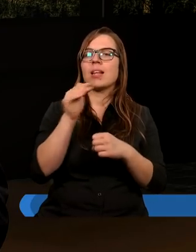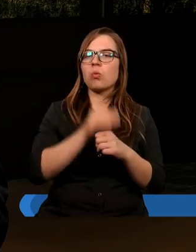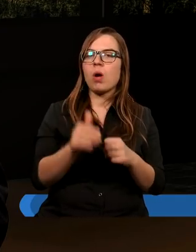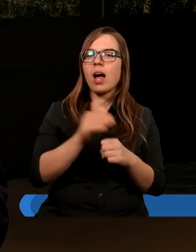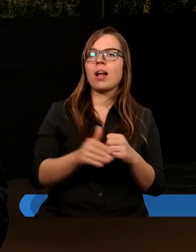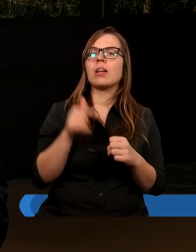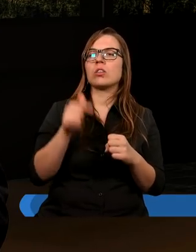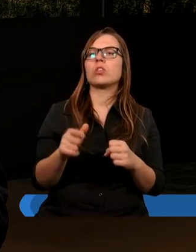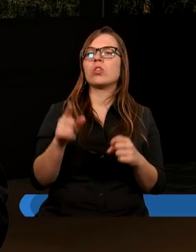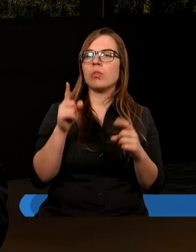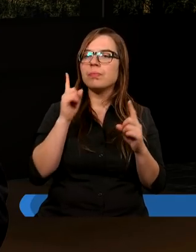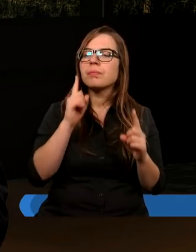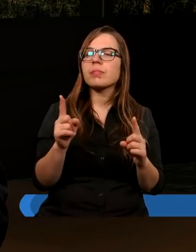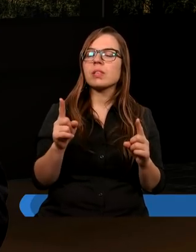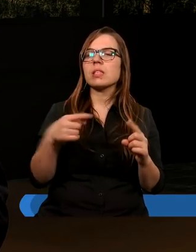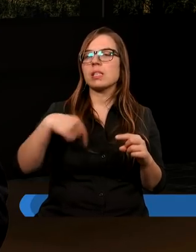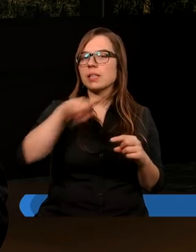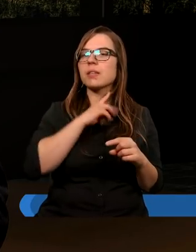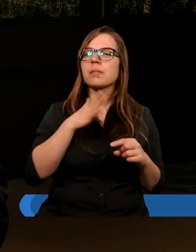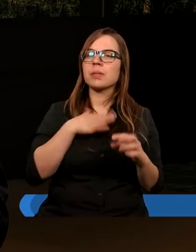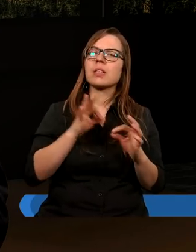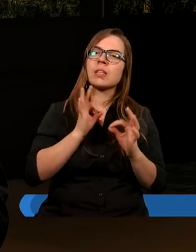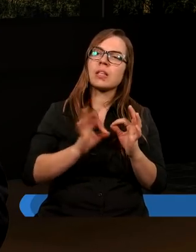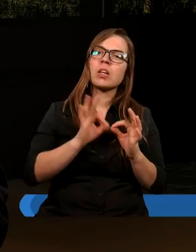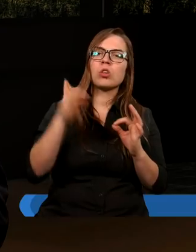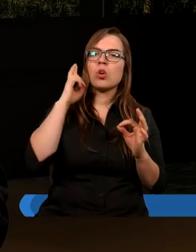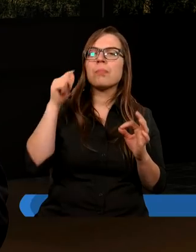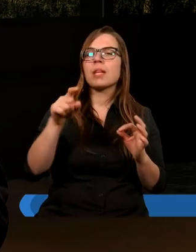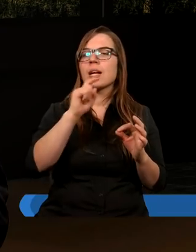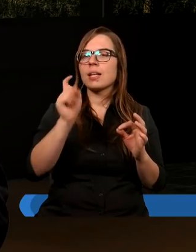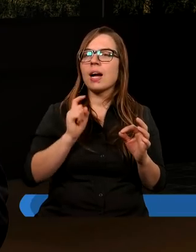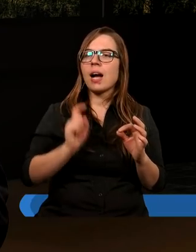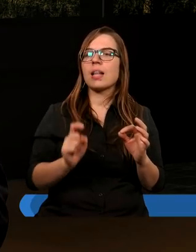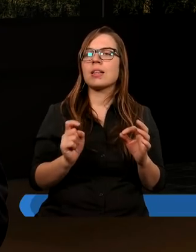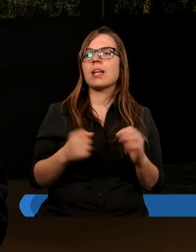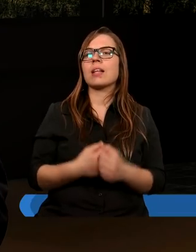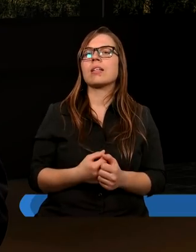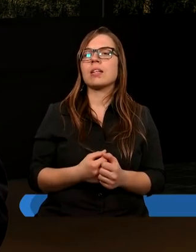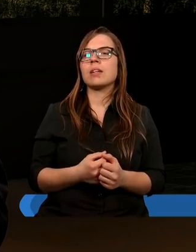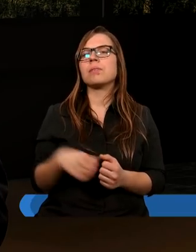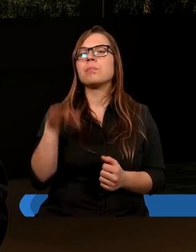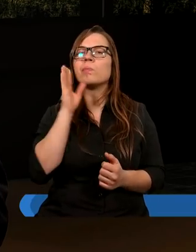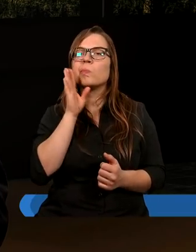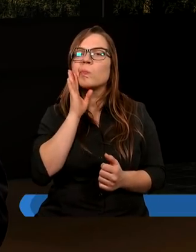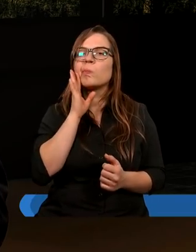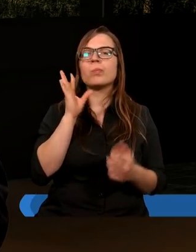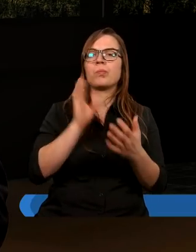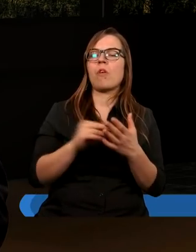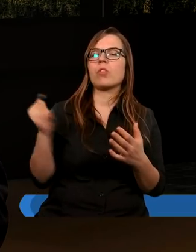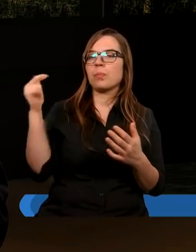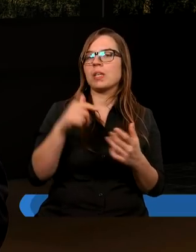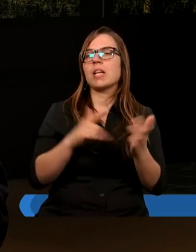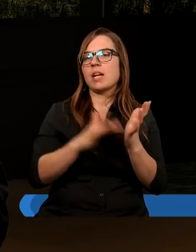łaski, chociaż też my mamy szczególne zrozumienie tego zagadnienia. Podobnie jest z powtórnym